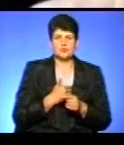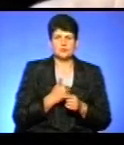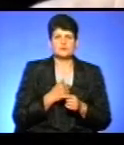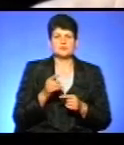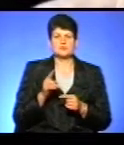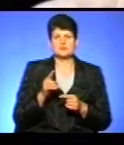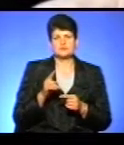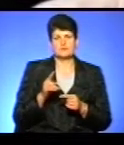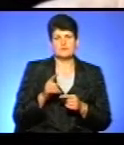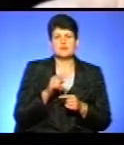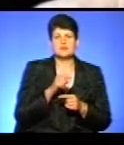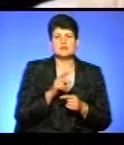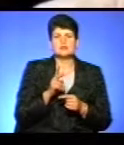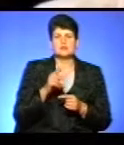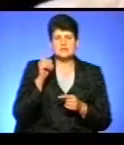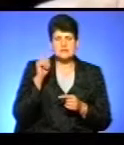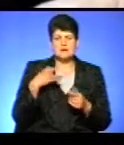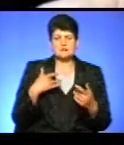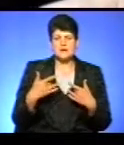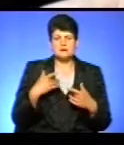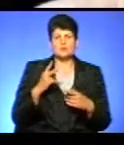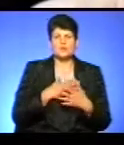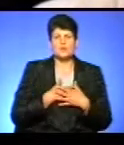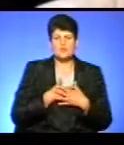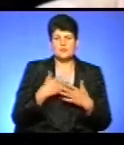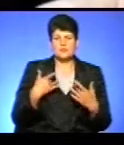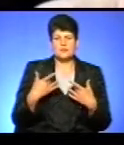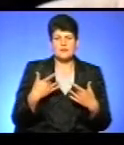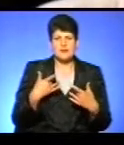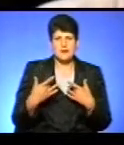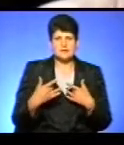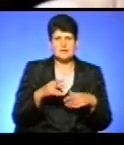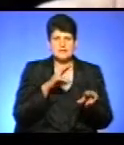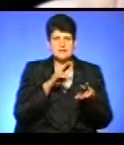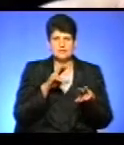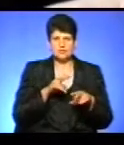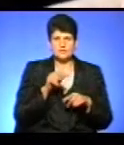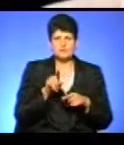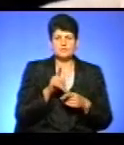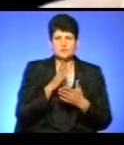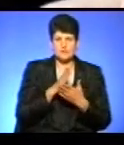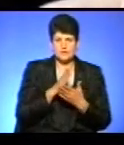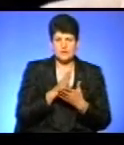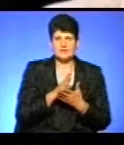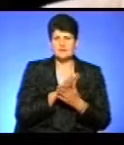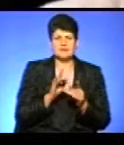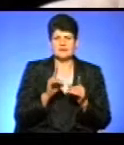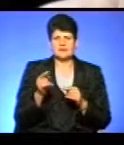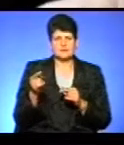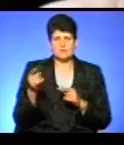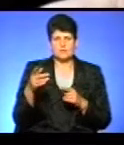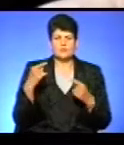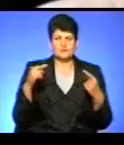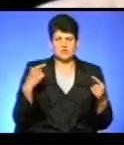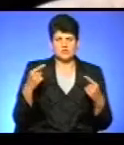ті, хто знає театр, любить театр, слідкує за тим, що відбувається вже не тільки в Тернополі, а й по театрах